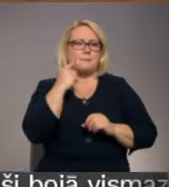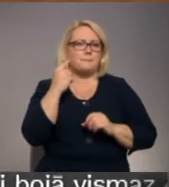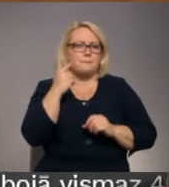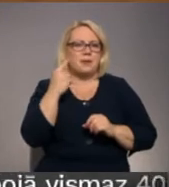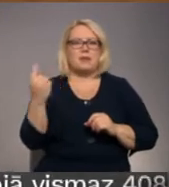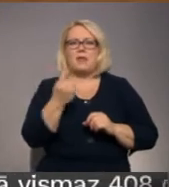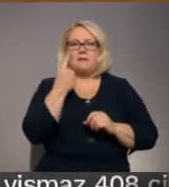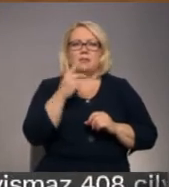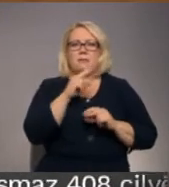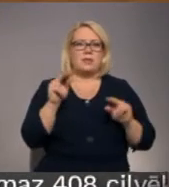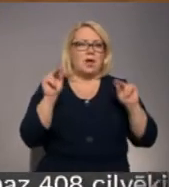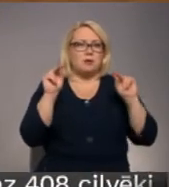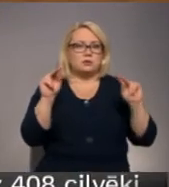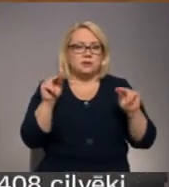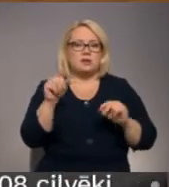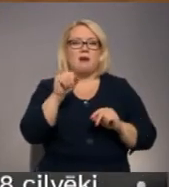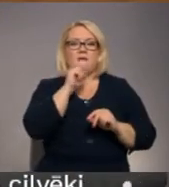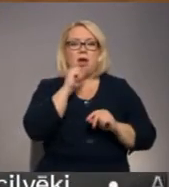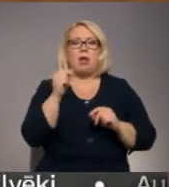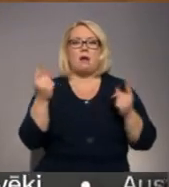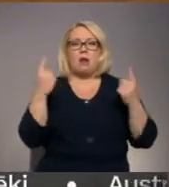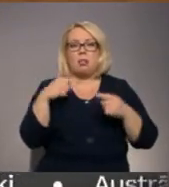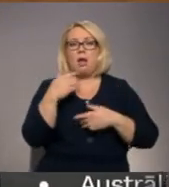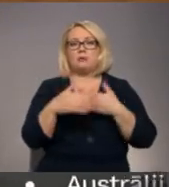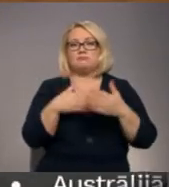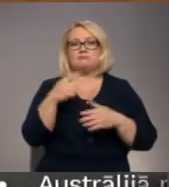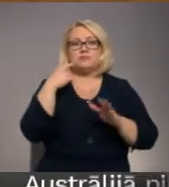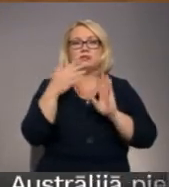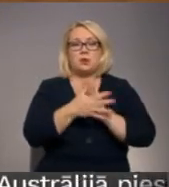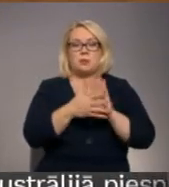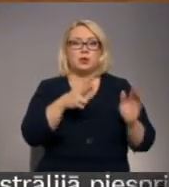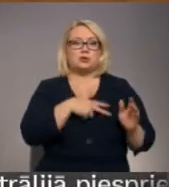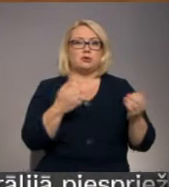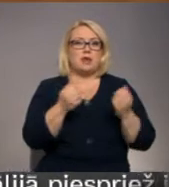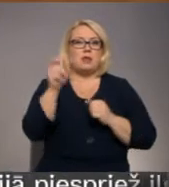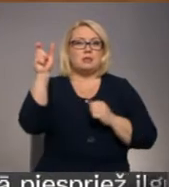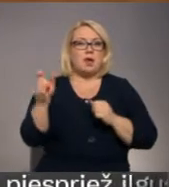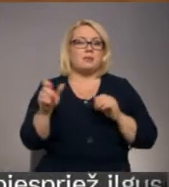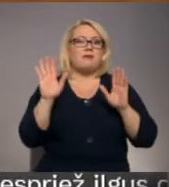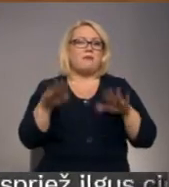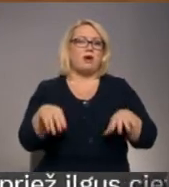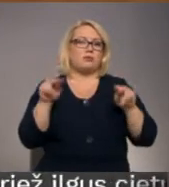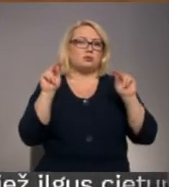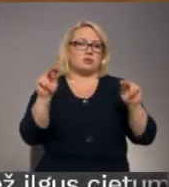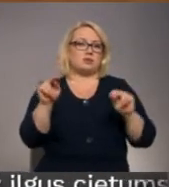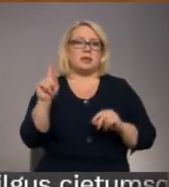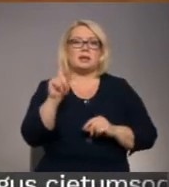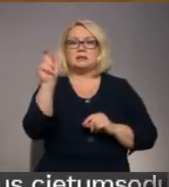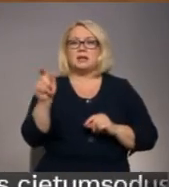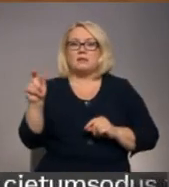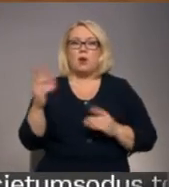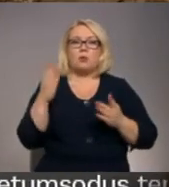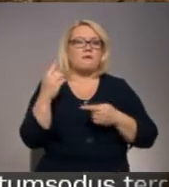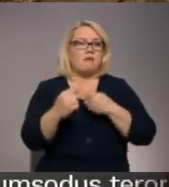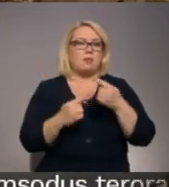Ejot laikam, viņi saprot, ka sociālā darbiniekiem var uzticēties, ka ir cilvēki, kuri viņus vienmēr